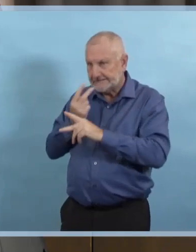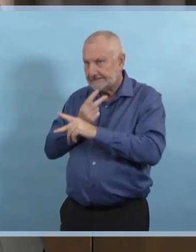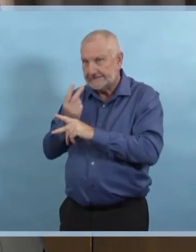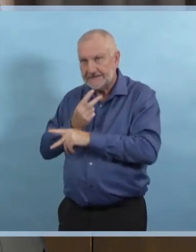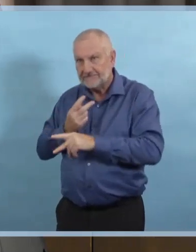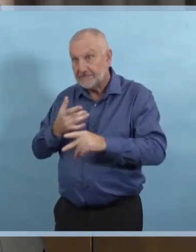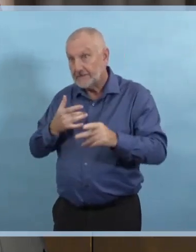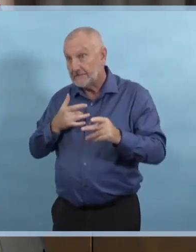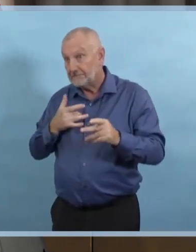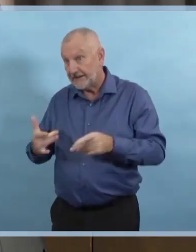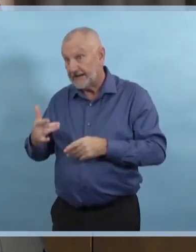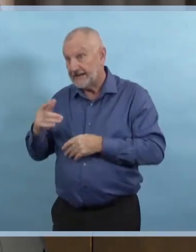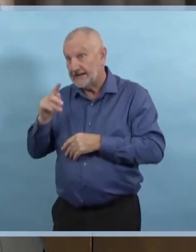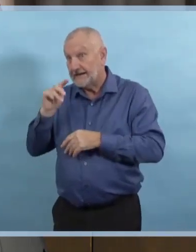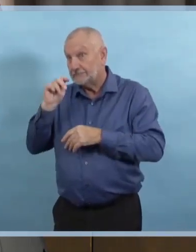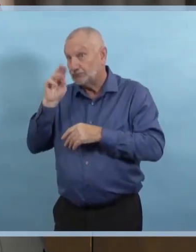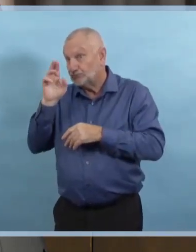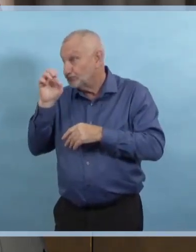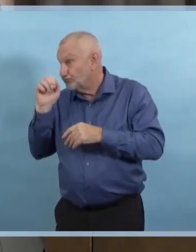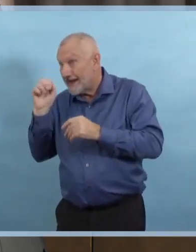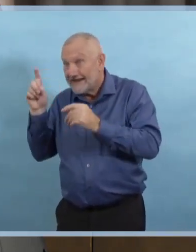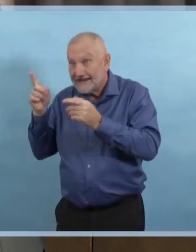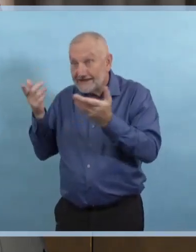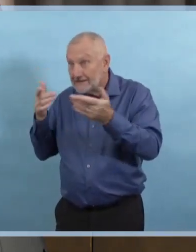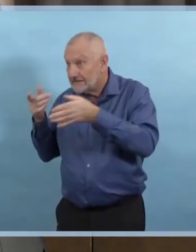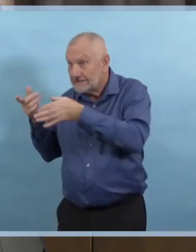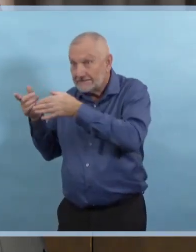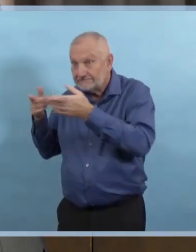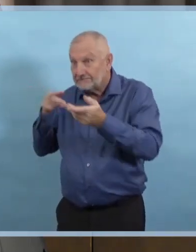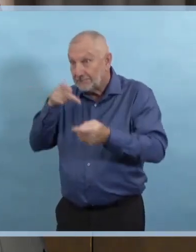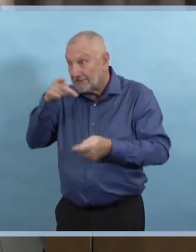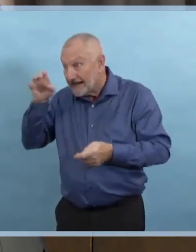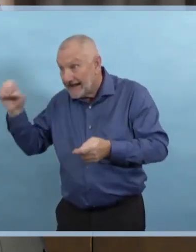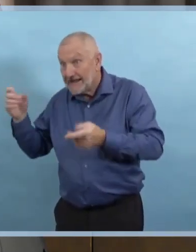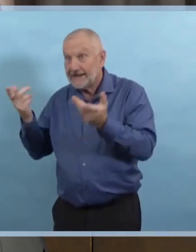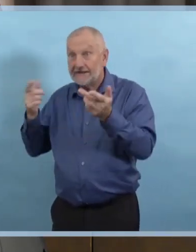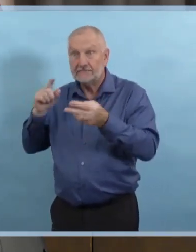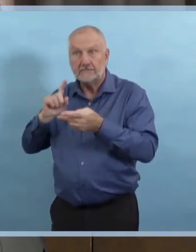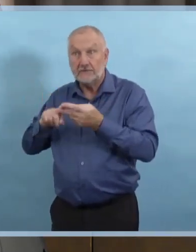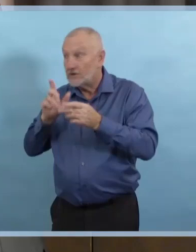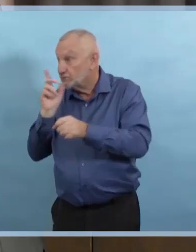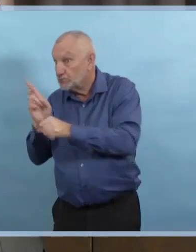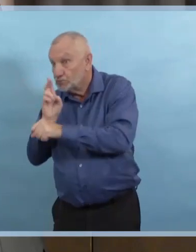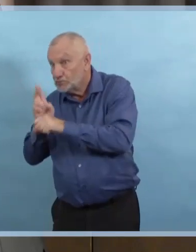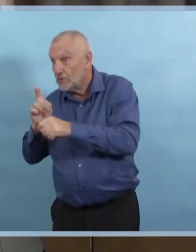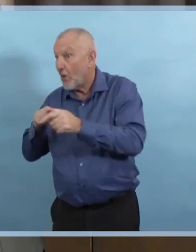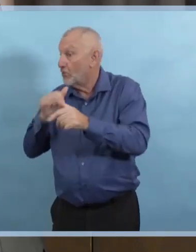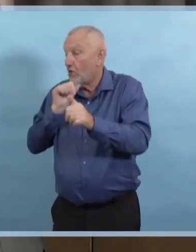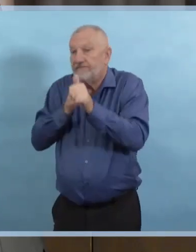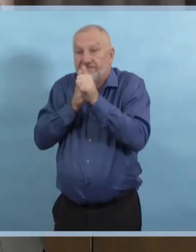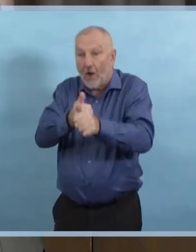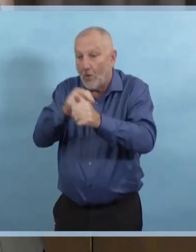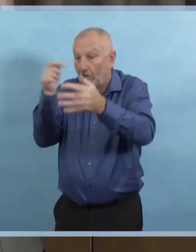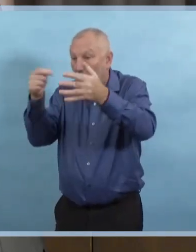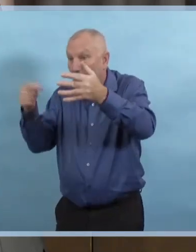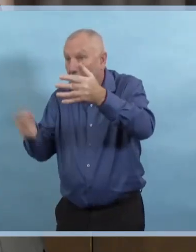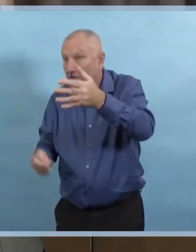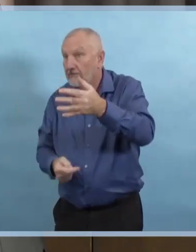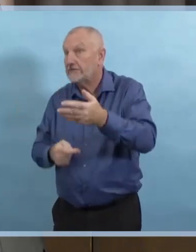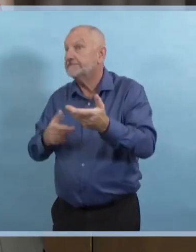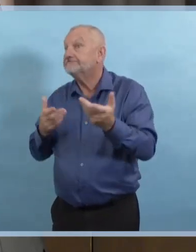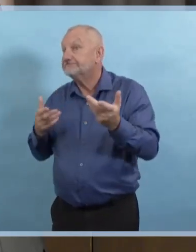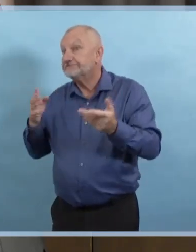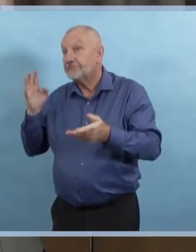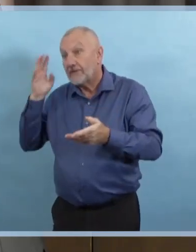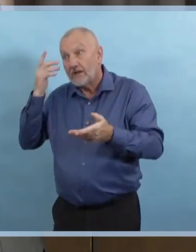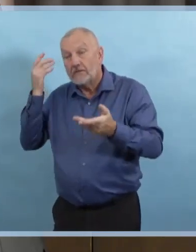individuelle qui peut se produire de manière non intentionnelle. Donc, peut-être que nous avons besoin de plus d'éducation à ce sujet et vraiment, c'est une